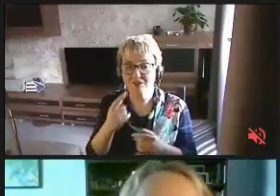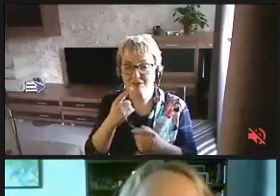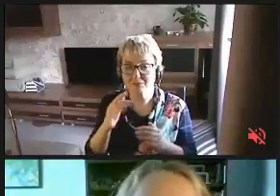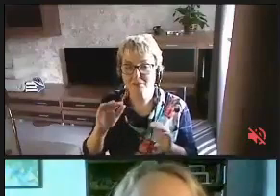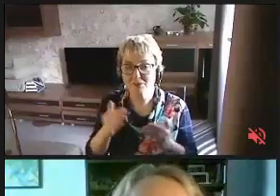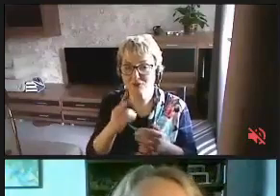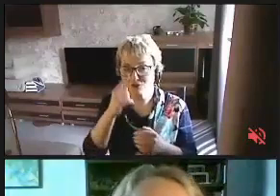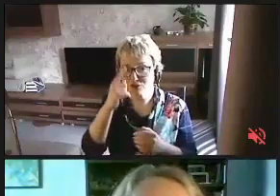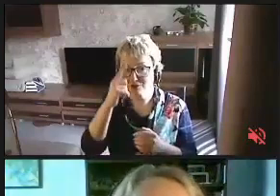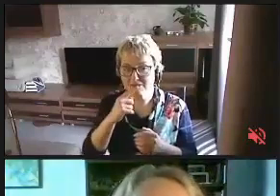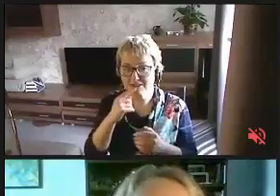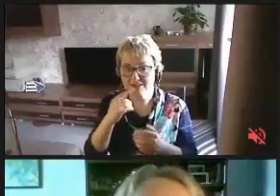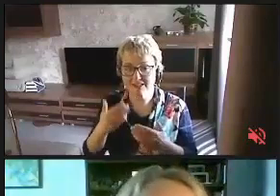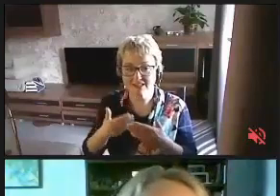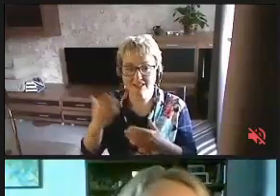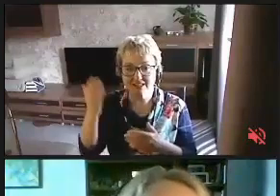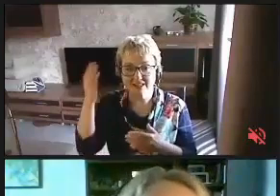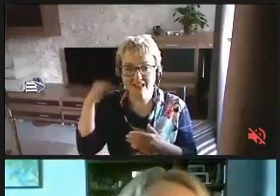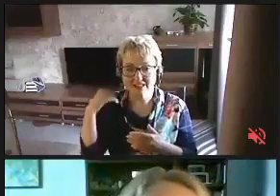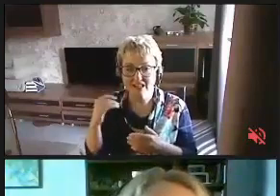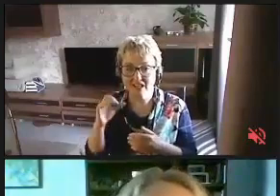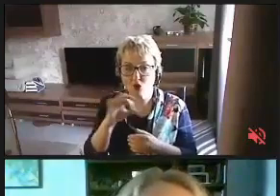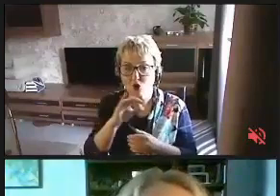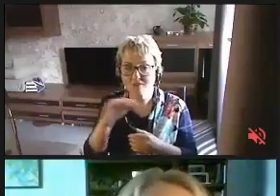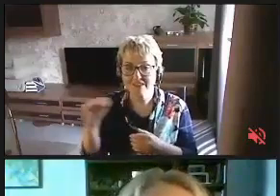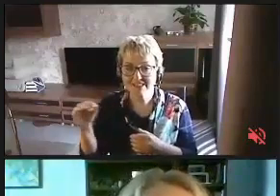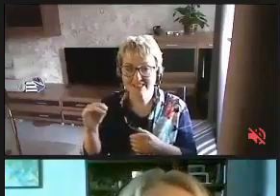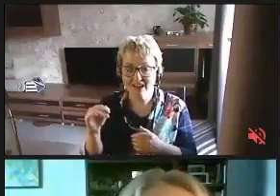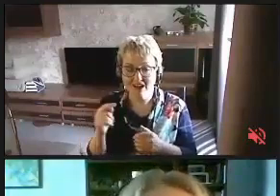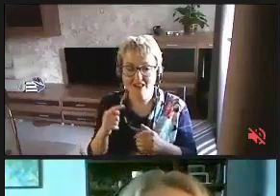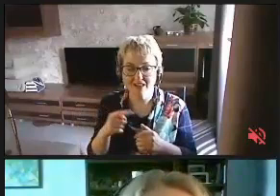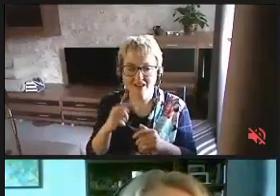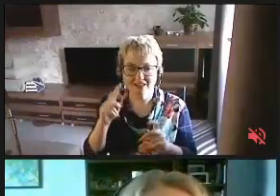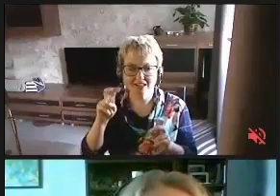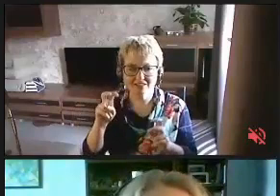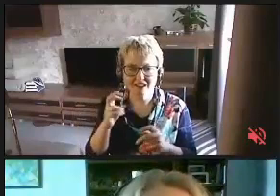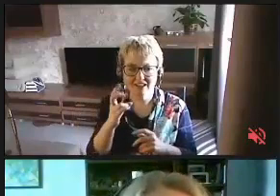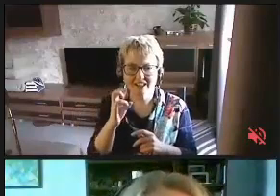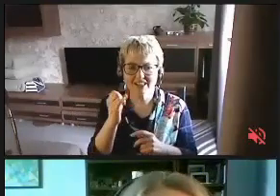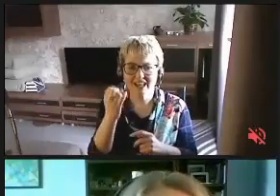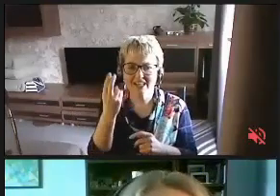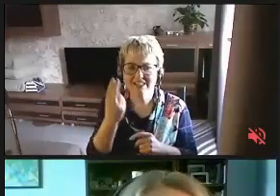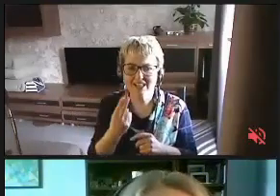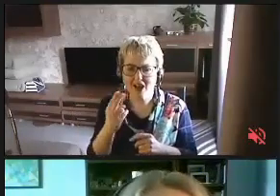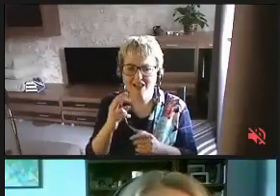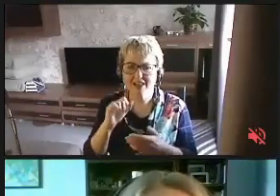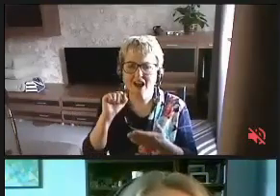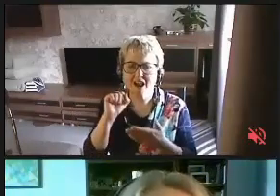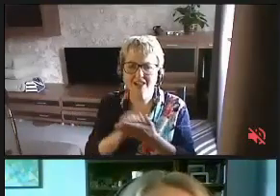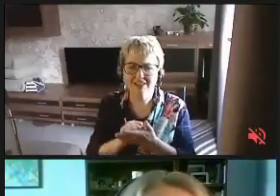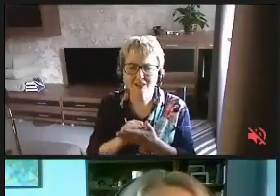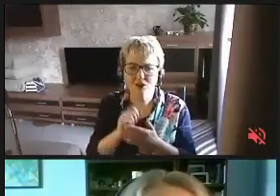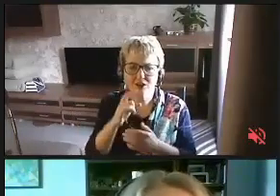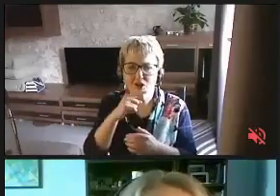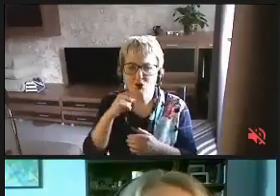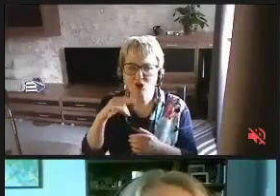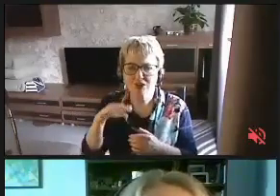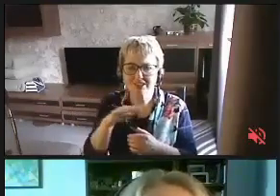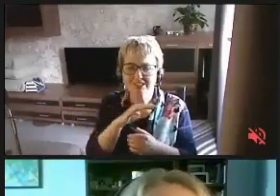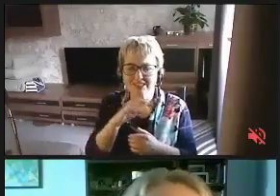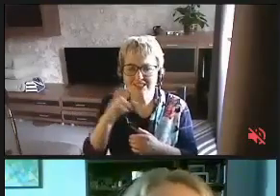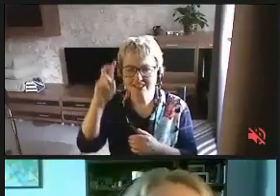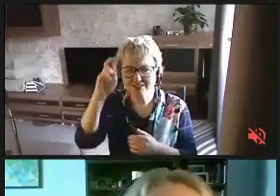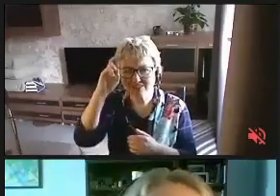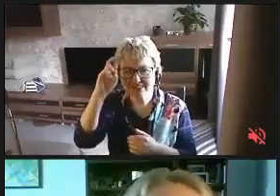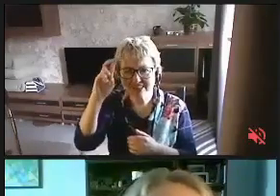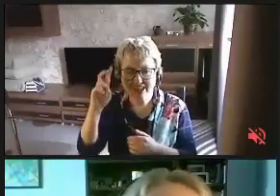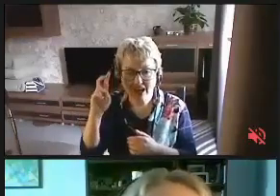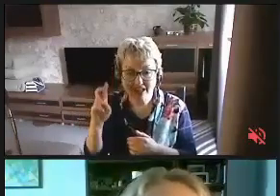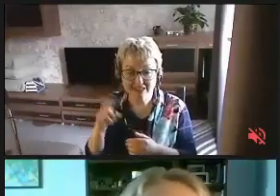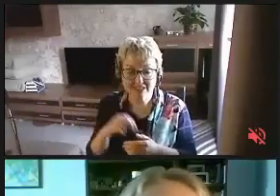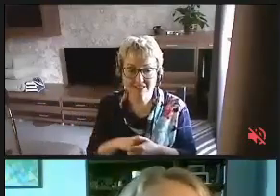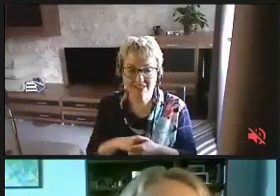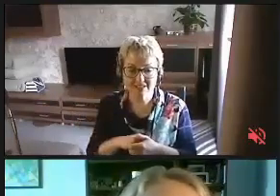назад. Итак, официальное название. Национальный стандарт Российской Федерации